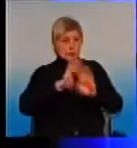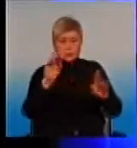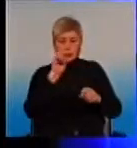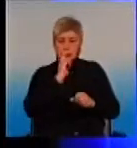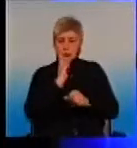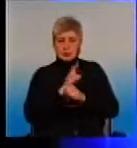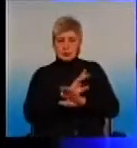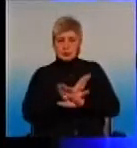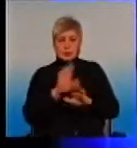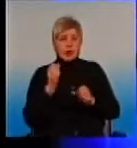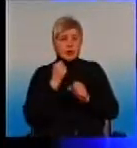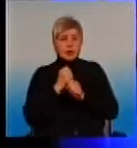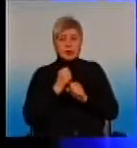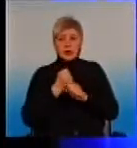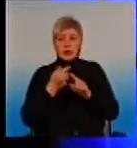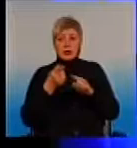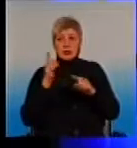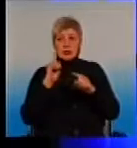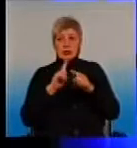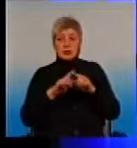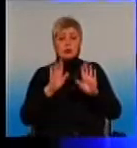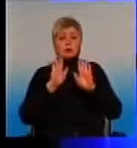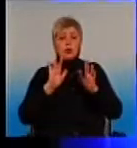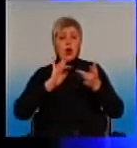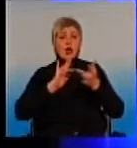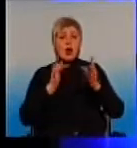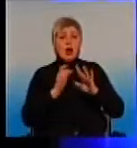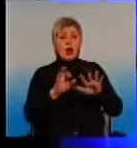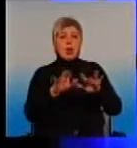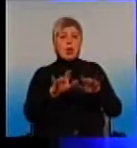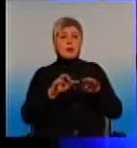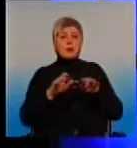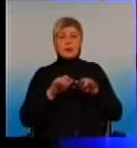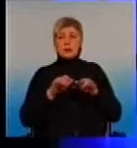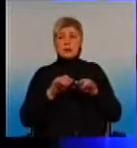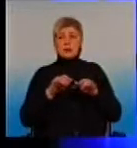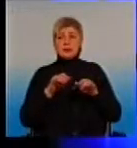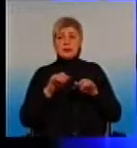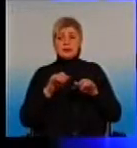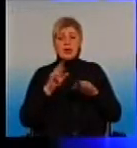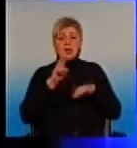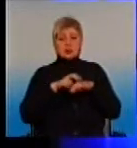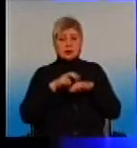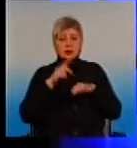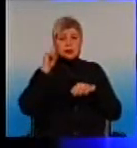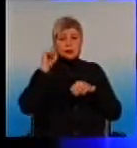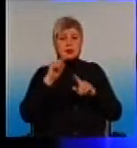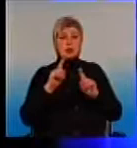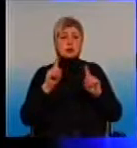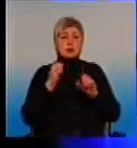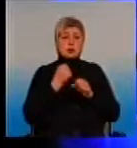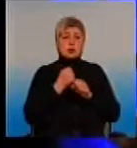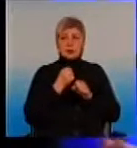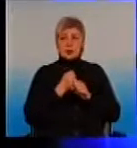Тестові якісь декларації до цього вкладали, якісь угоди, вони не дійсні. Вони дійсні, вони в системі, доктора знають, що з ними робити, т.е.